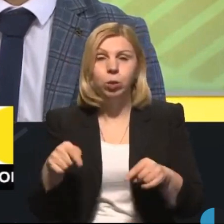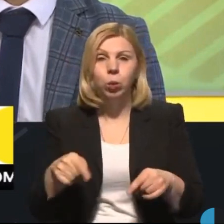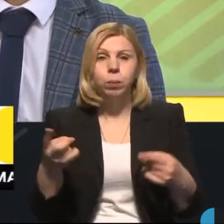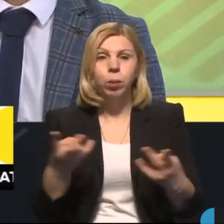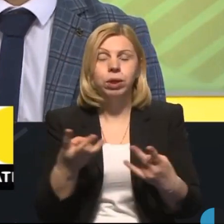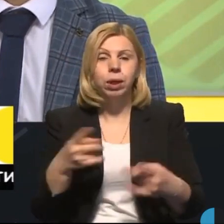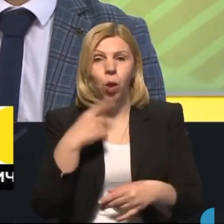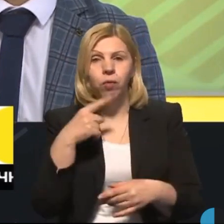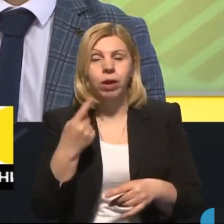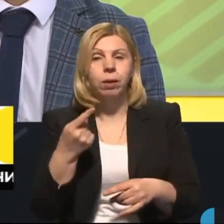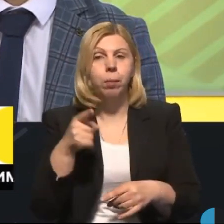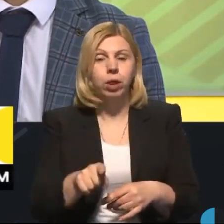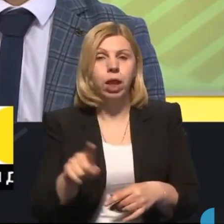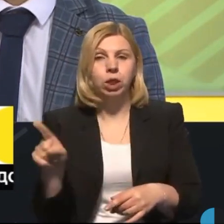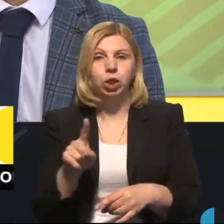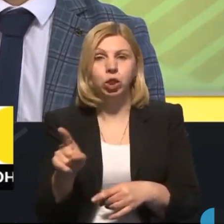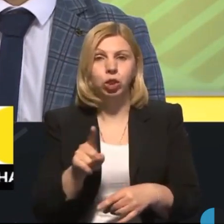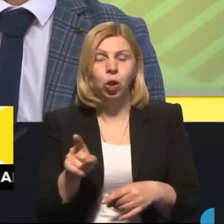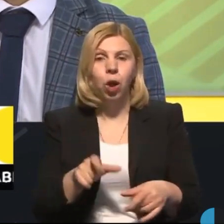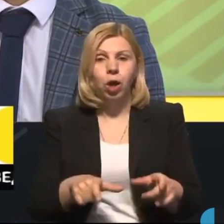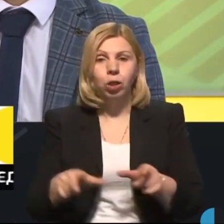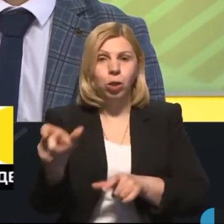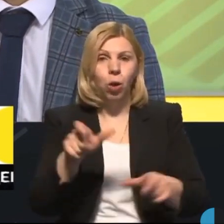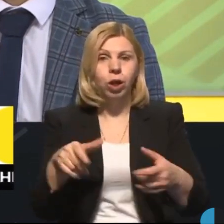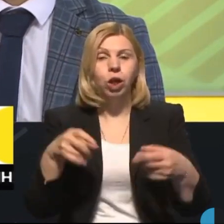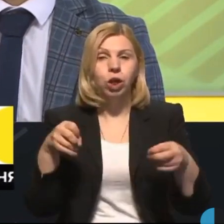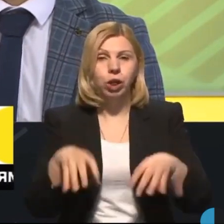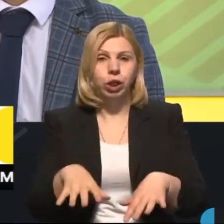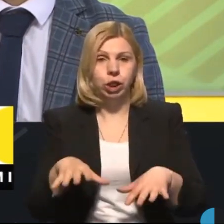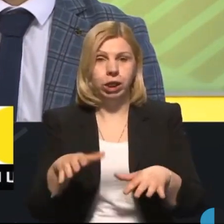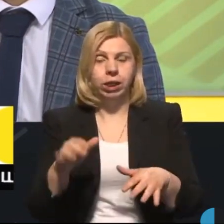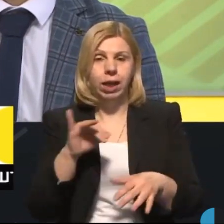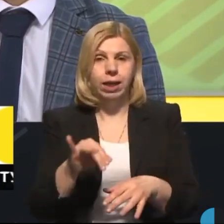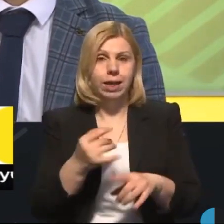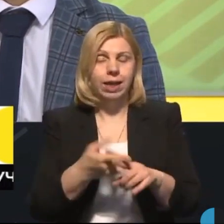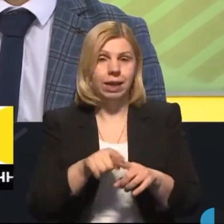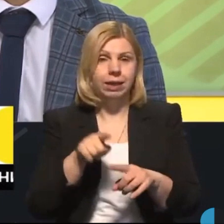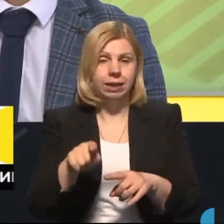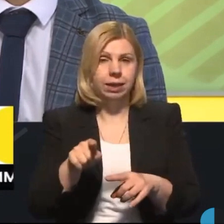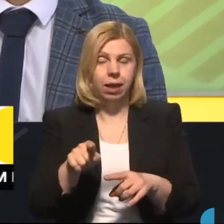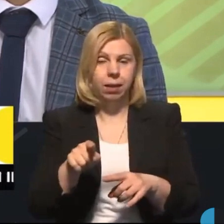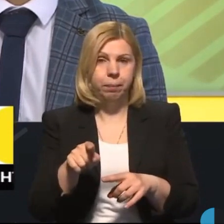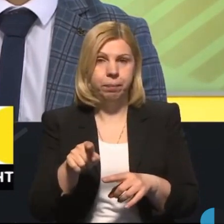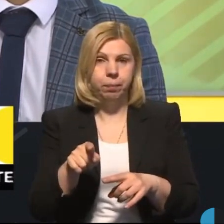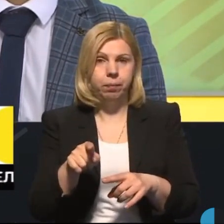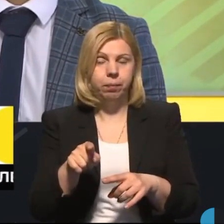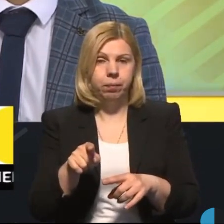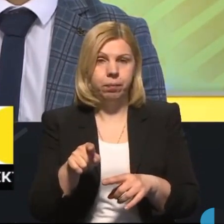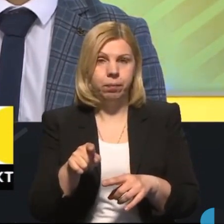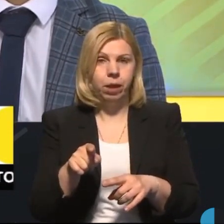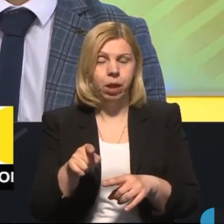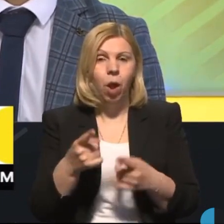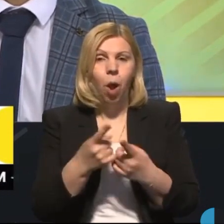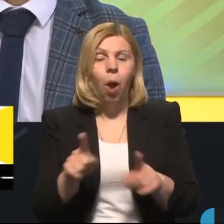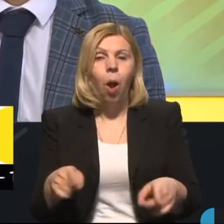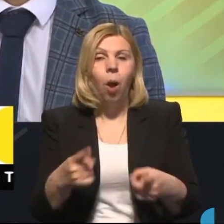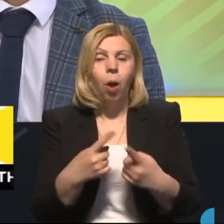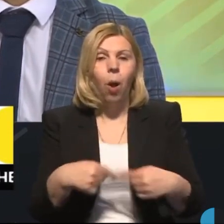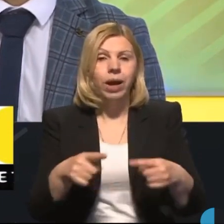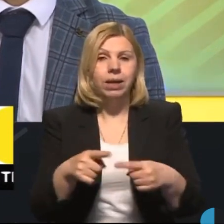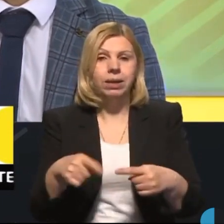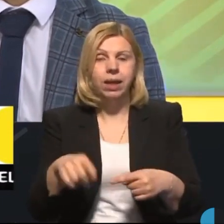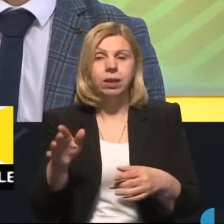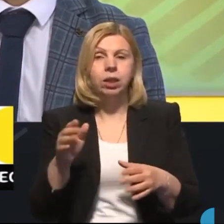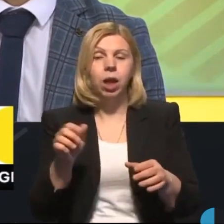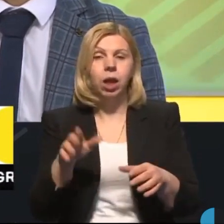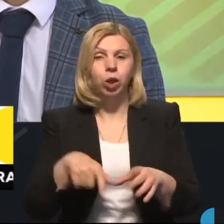потрібно говорити про те, що інфраструктурні рішення і от саме організація дорожнього